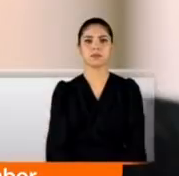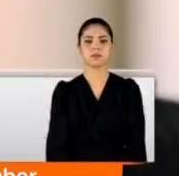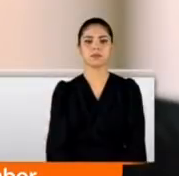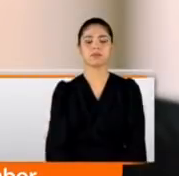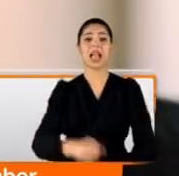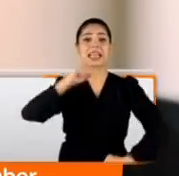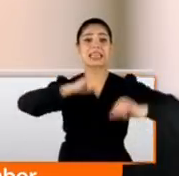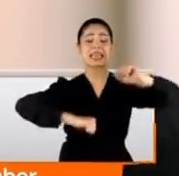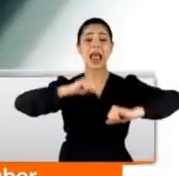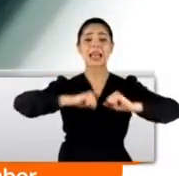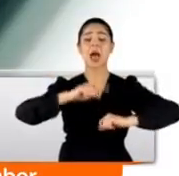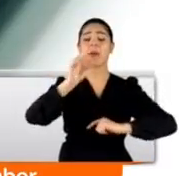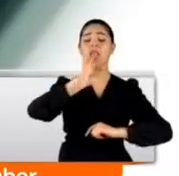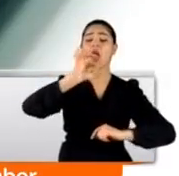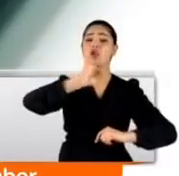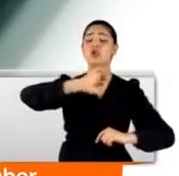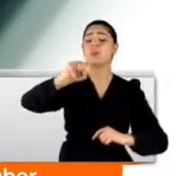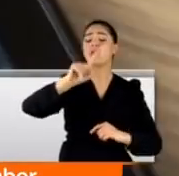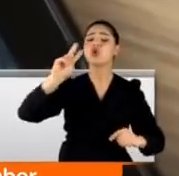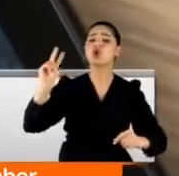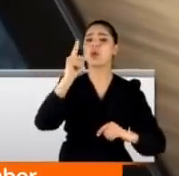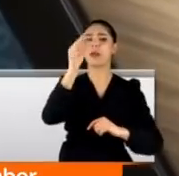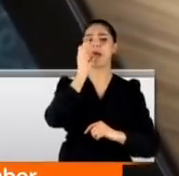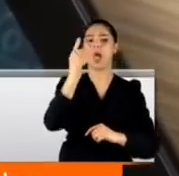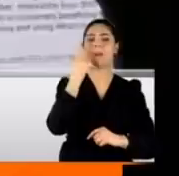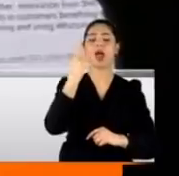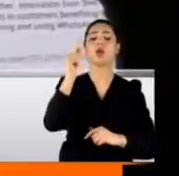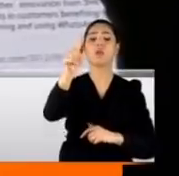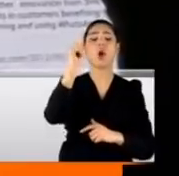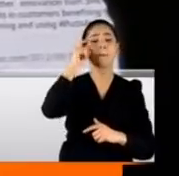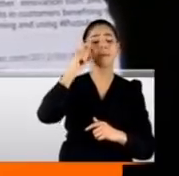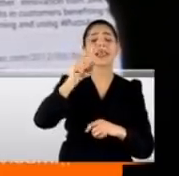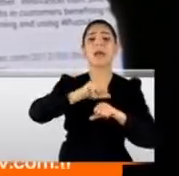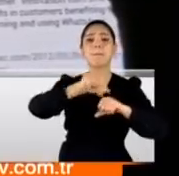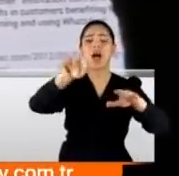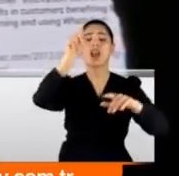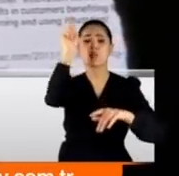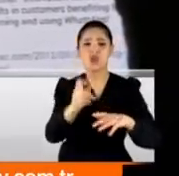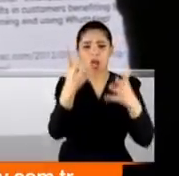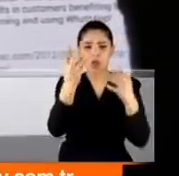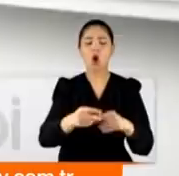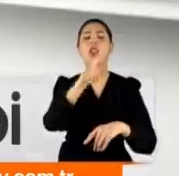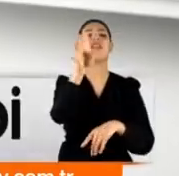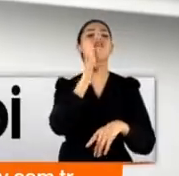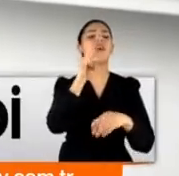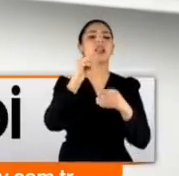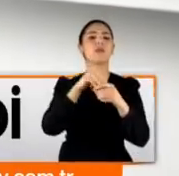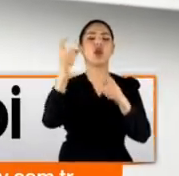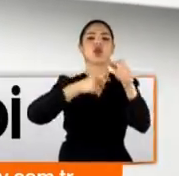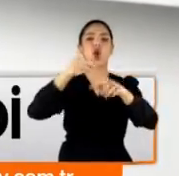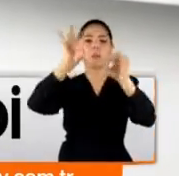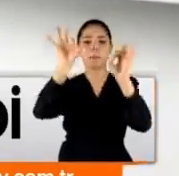Rekabet kurumundan sürpriz bir hamle geldi. Verilerin paylaşımını şart koşan WhatsApp hakkında soruşturma başlatıldı.